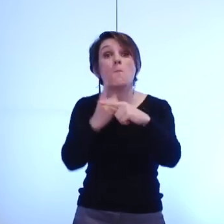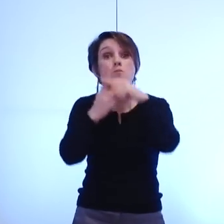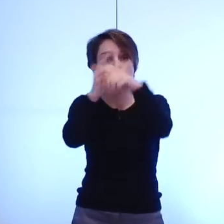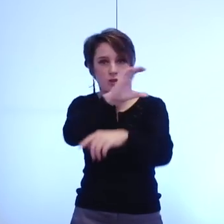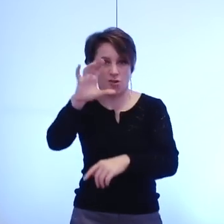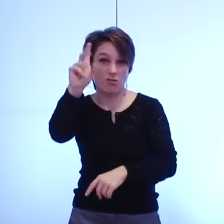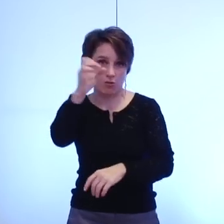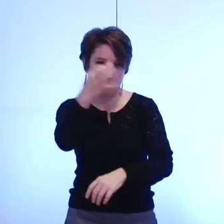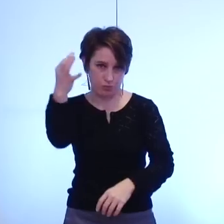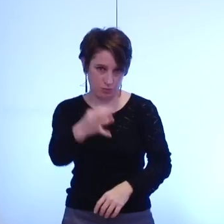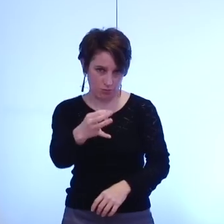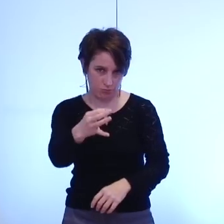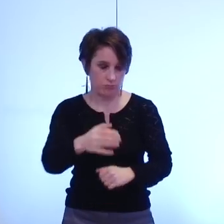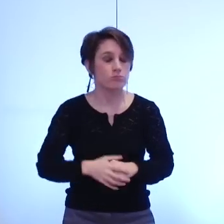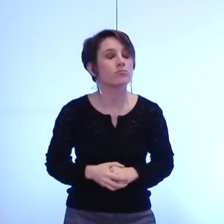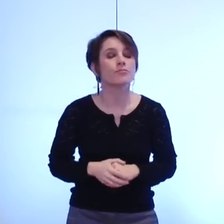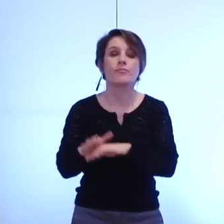même plus un indice c'est une réalité